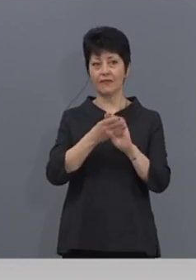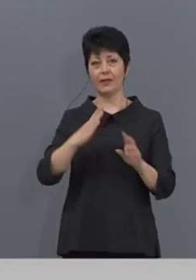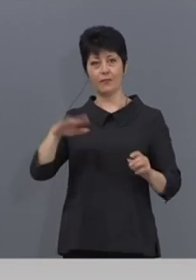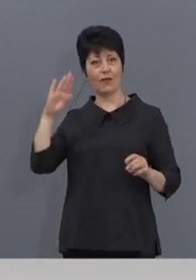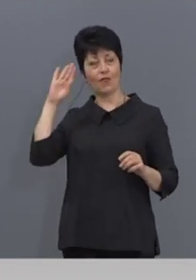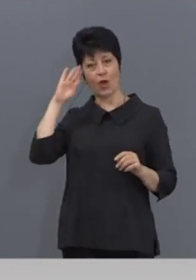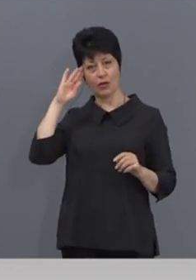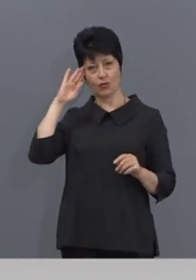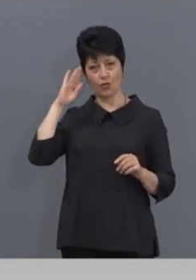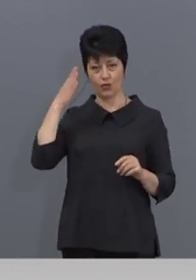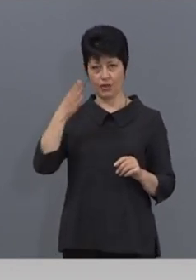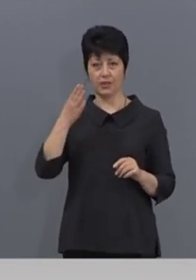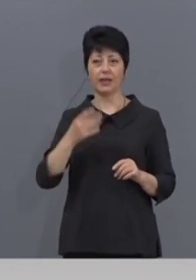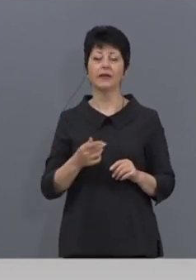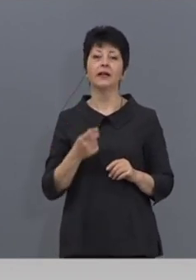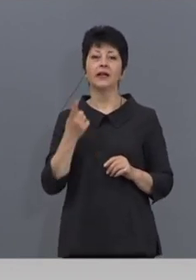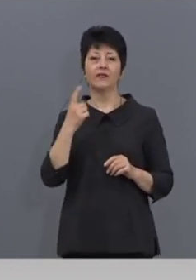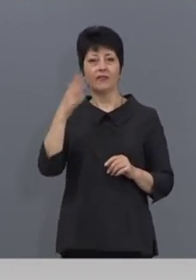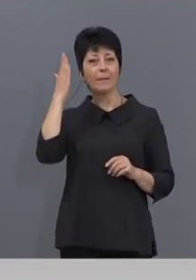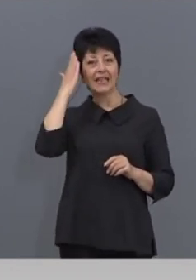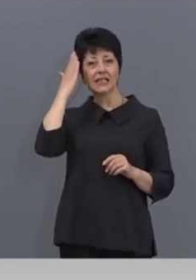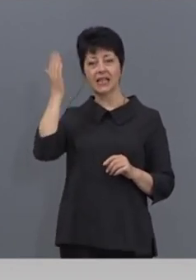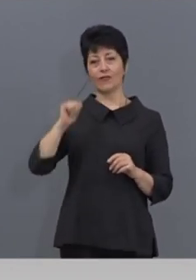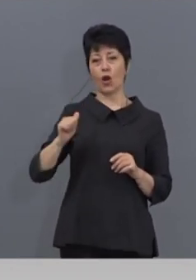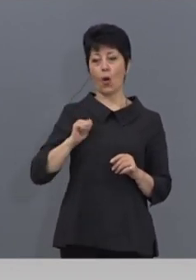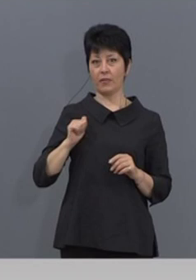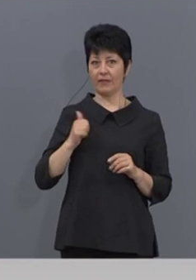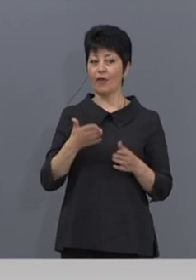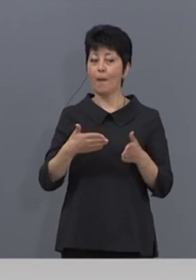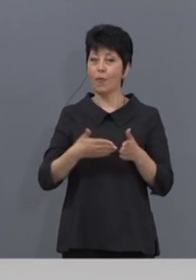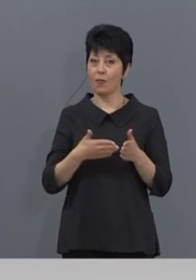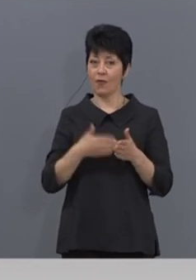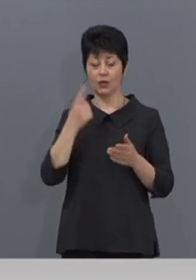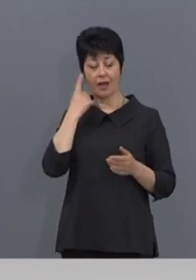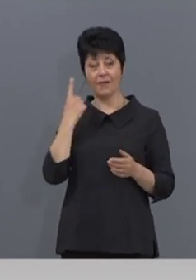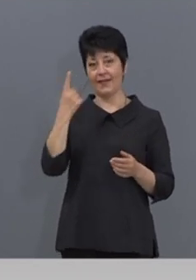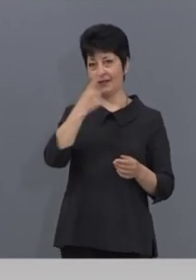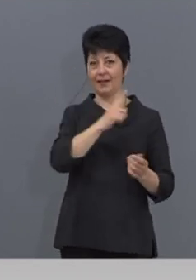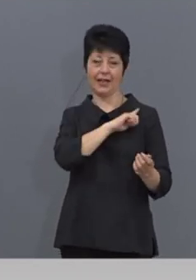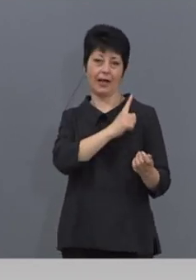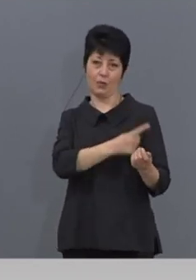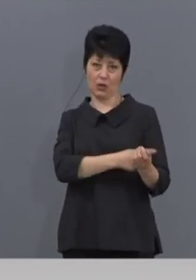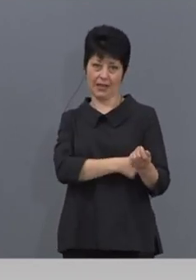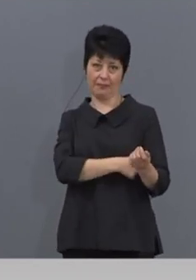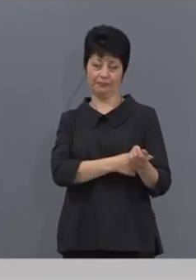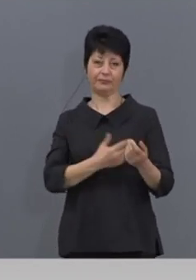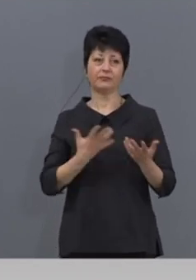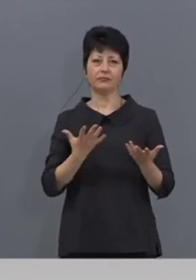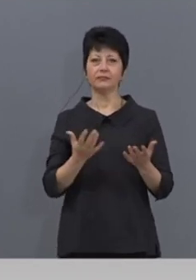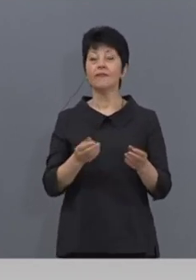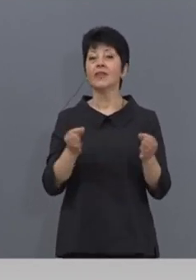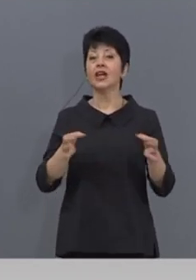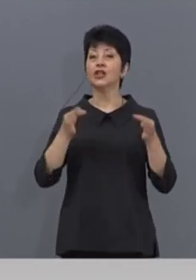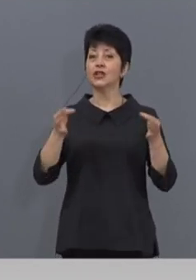и цивилните служащи в Министерството на отбраната по повод Деня на храброста. Честит